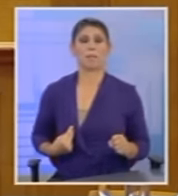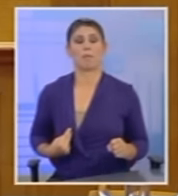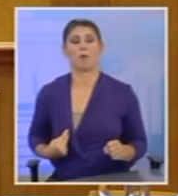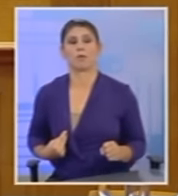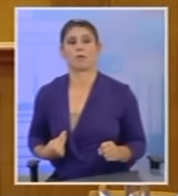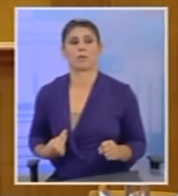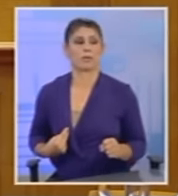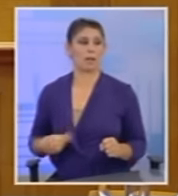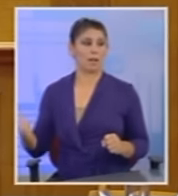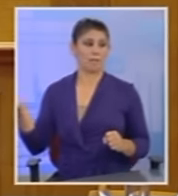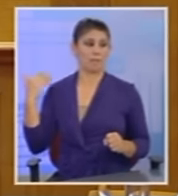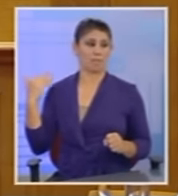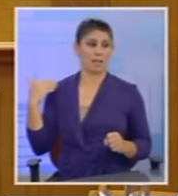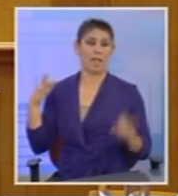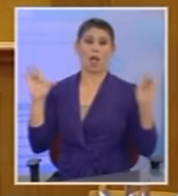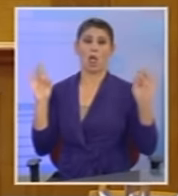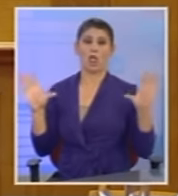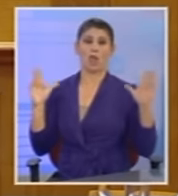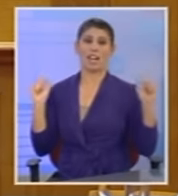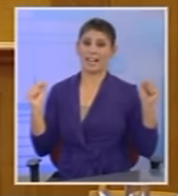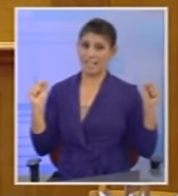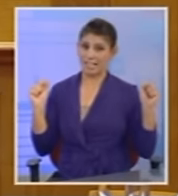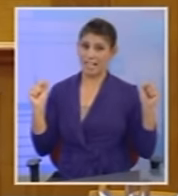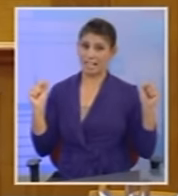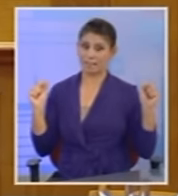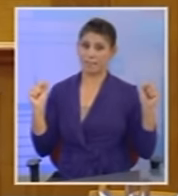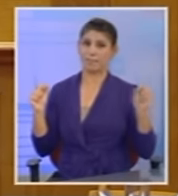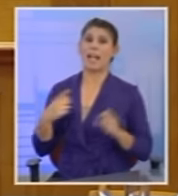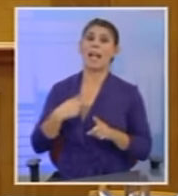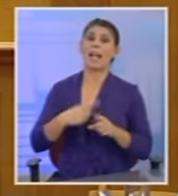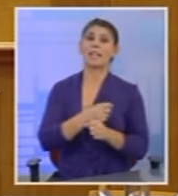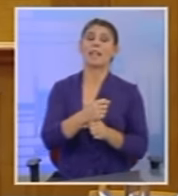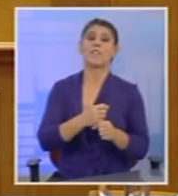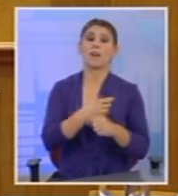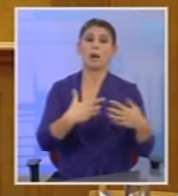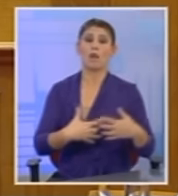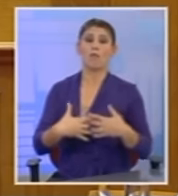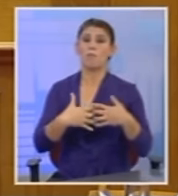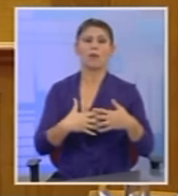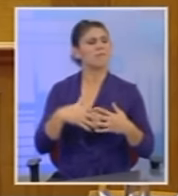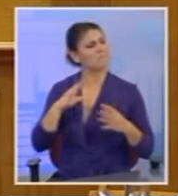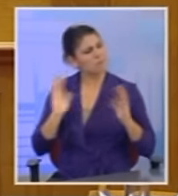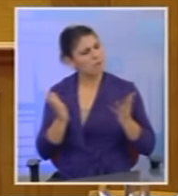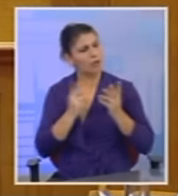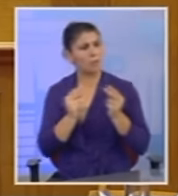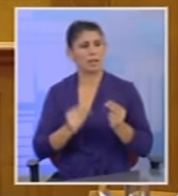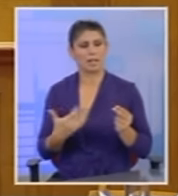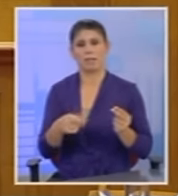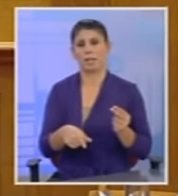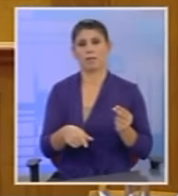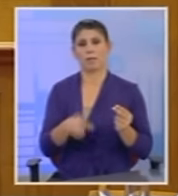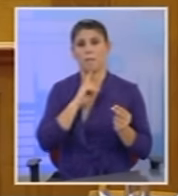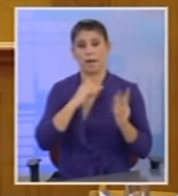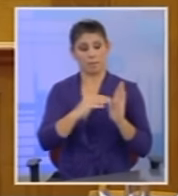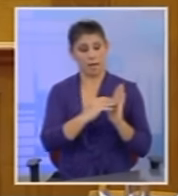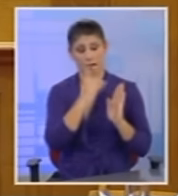δωρεάν υγείας της ελληνικής φάρμακοβιομηχανίας με ό,τι συνεπάγεται αυτό. Διαβάζουμε κι άλλα όπως το